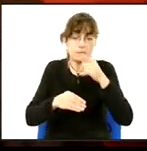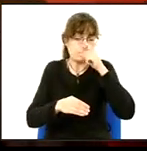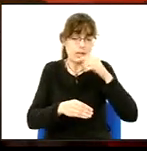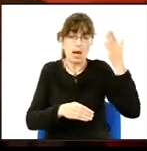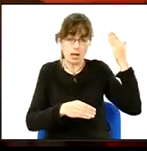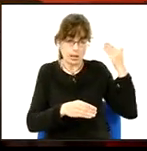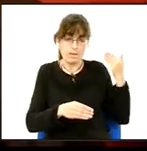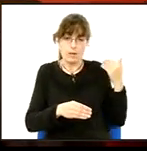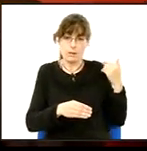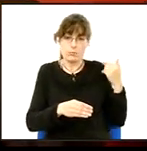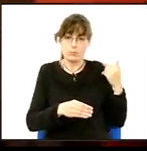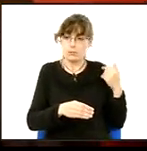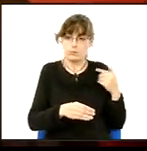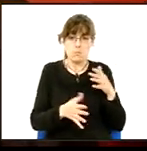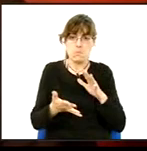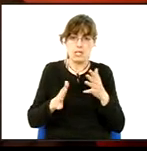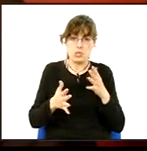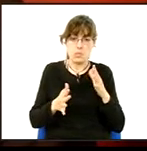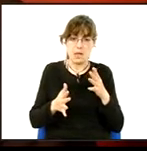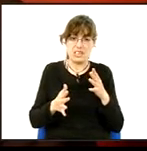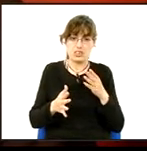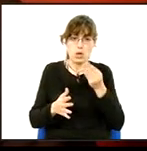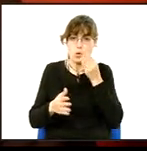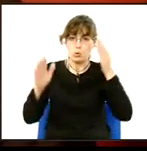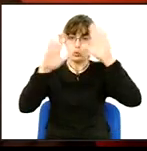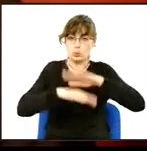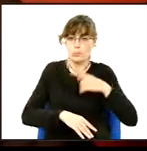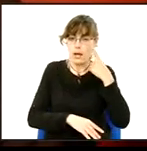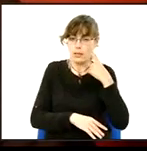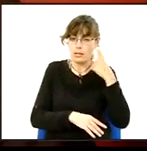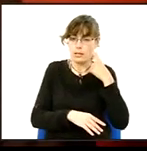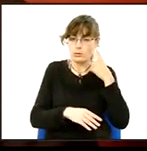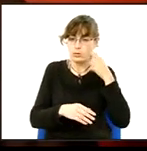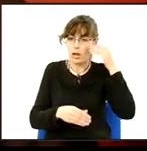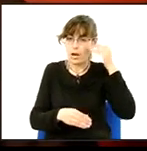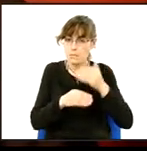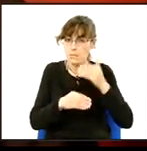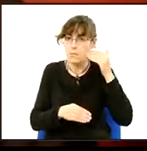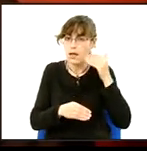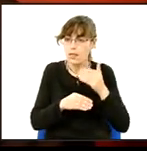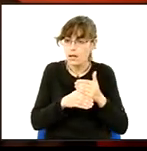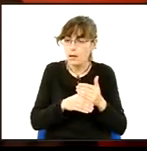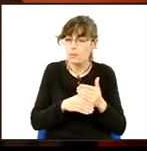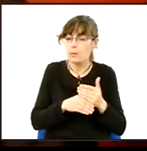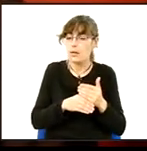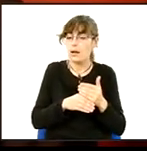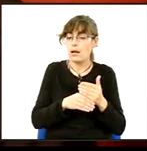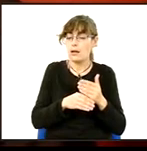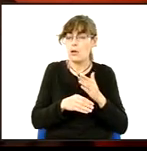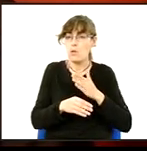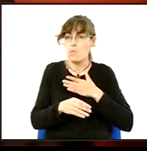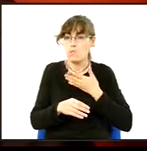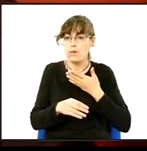quants anys es feia el sopar tradicional del mercat medieval que l'organitzava el gremi d